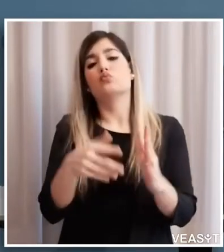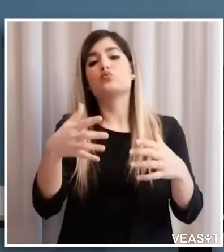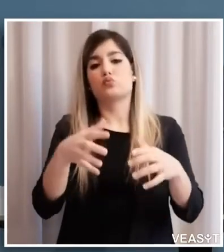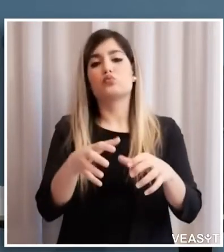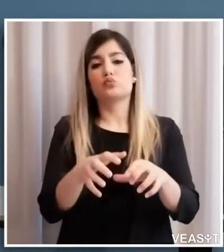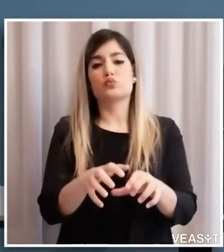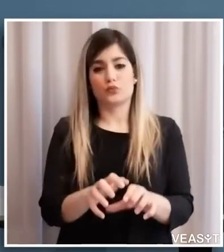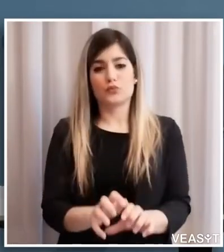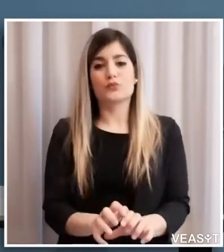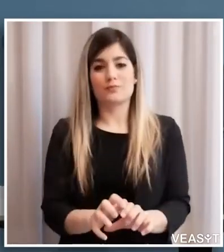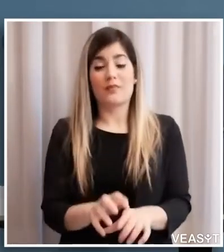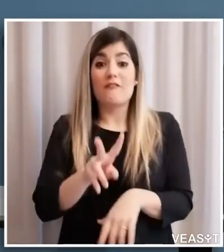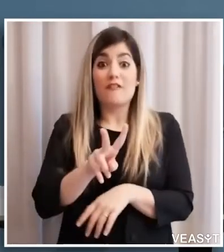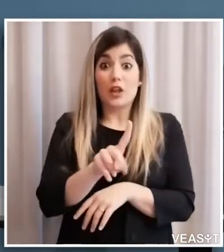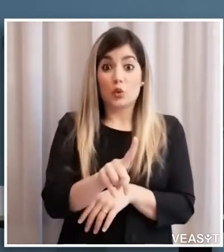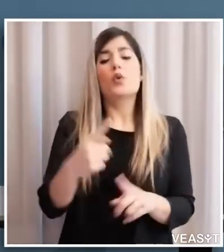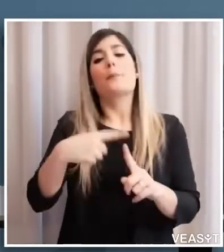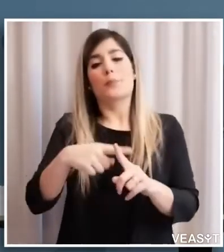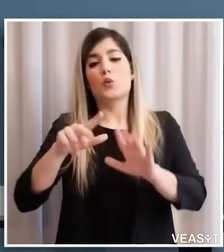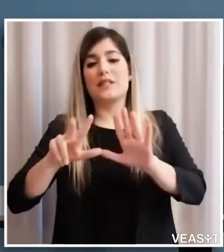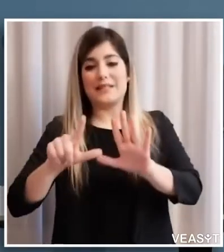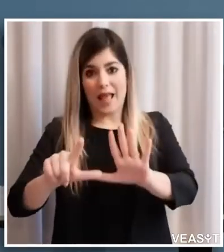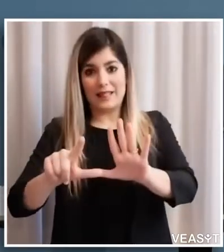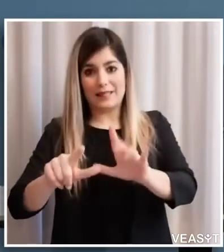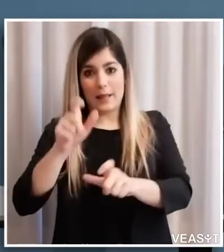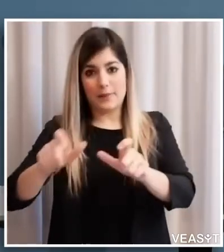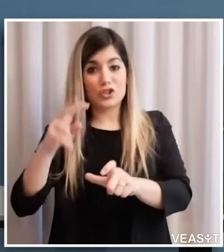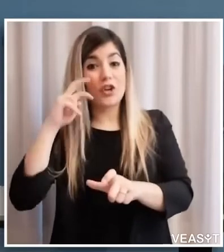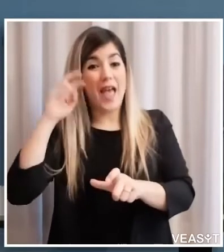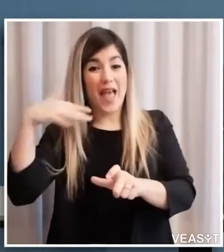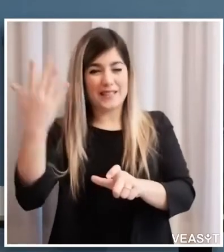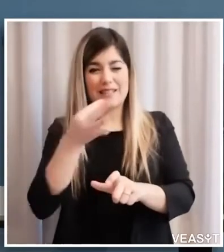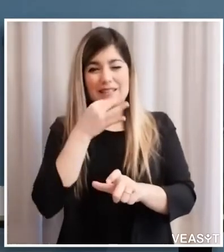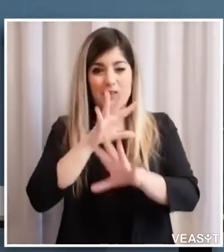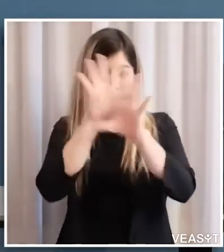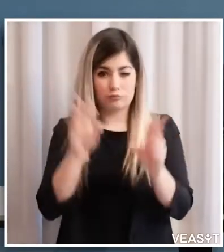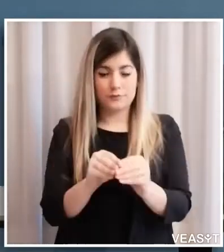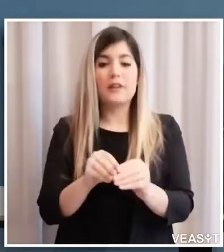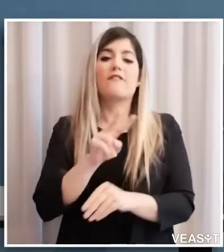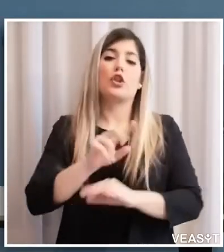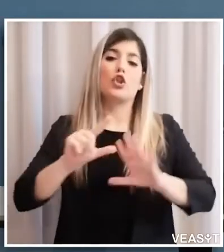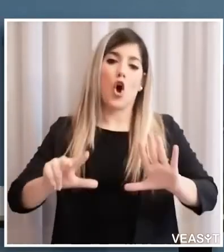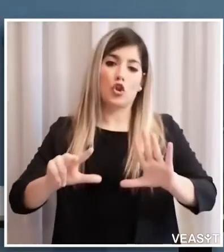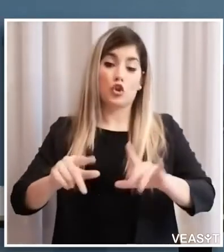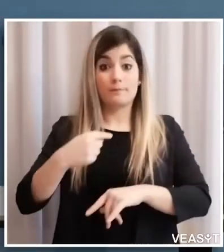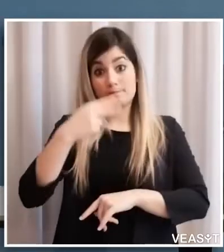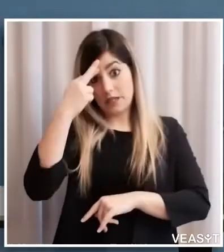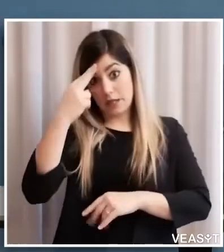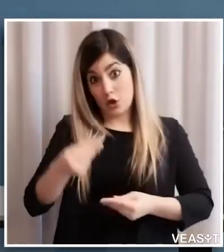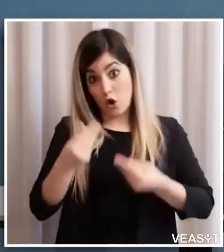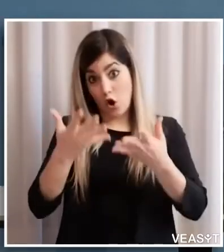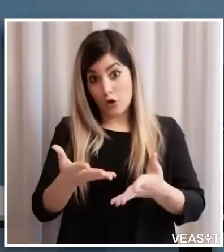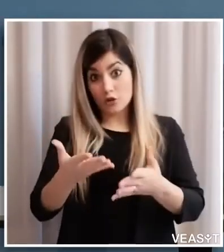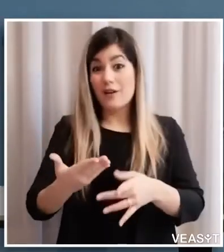ridotta, sono 21 più i 7 all'estero in tutto 28. Ricordo anche oggi che eravamo già a